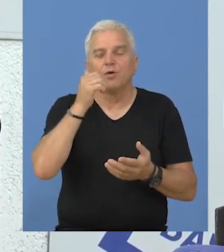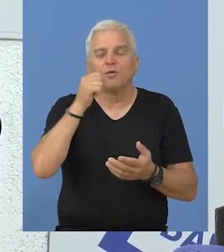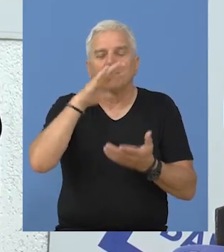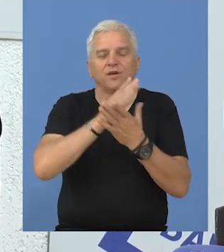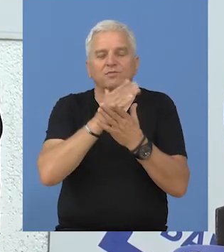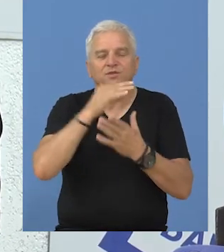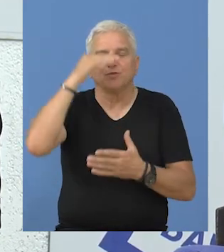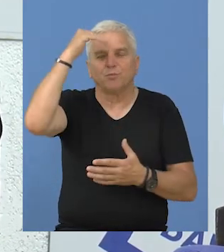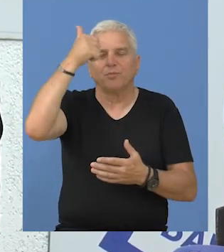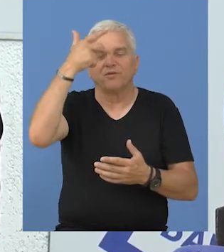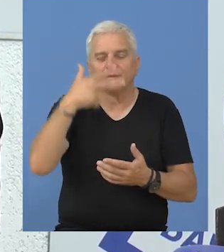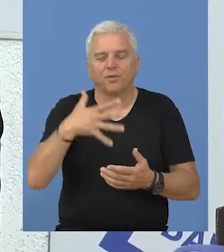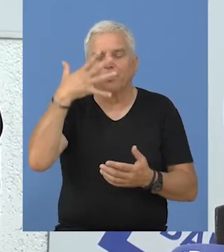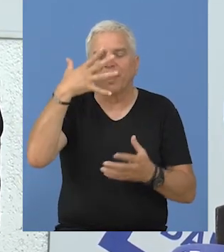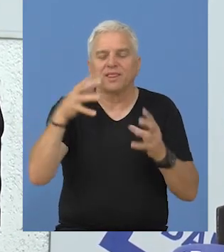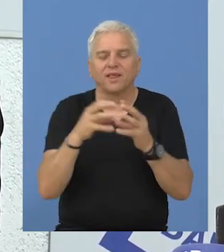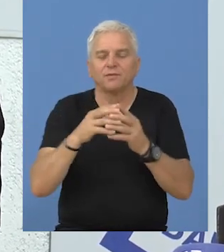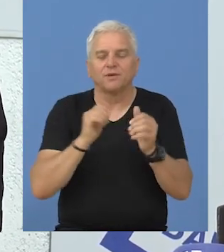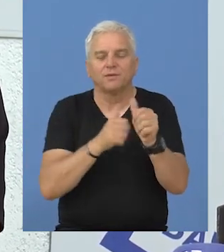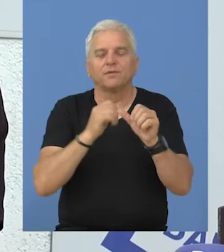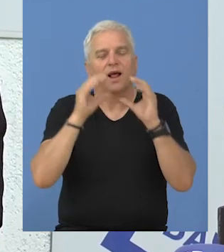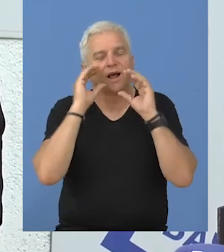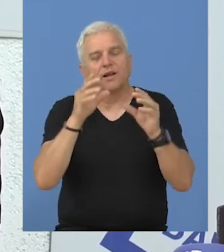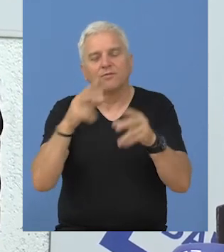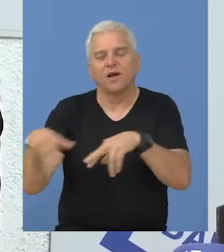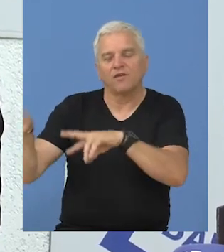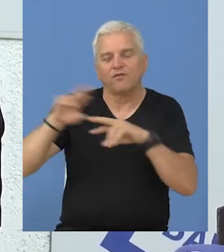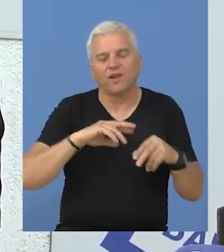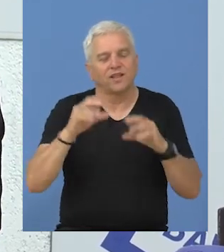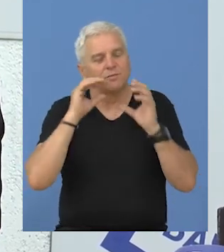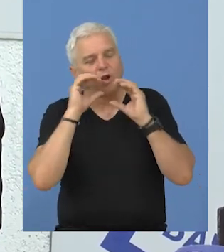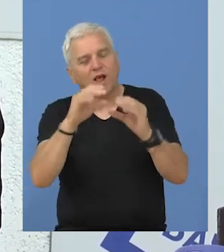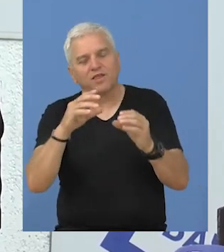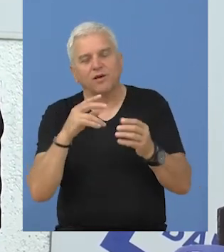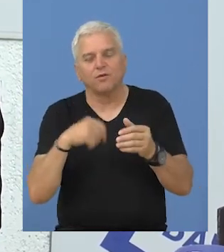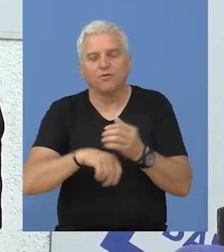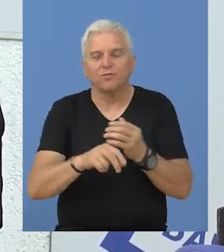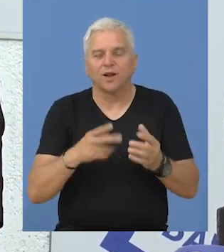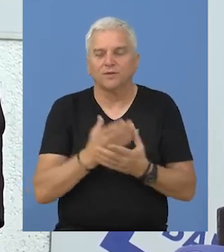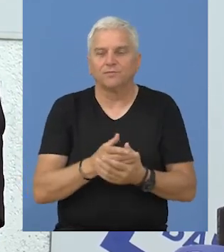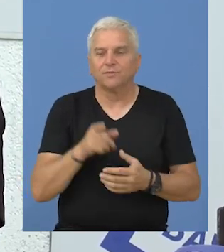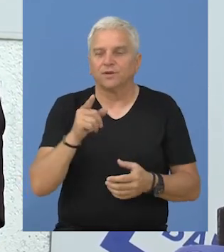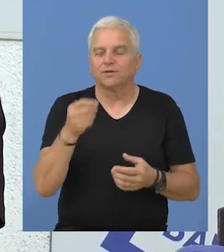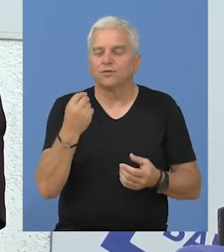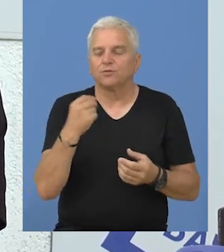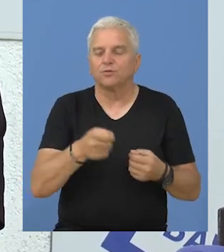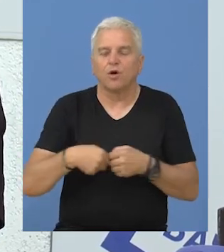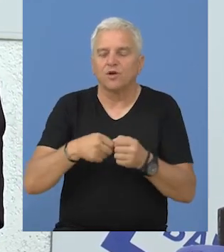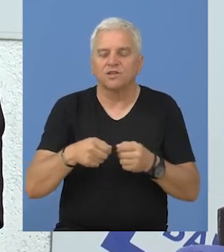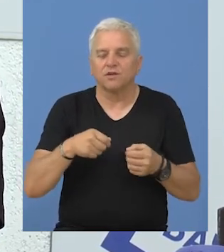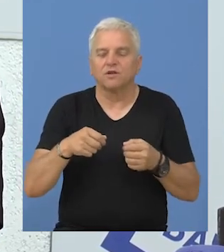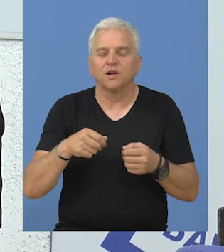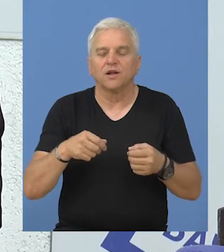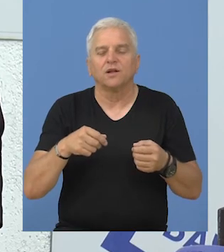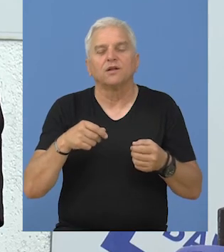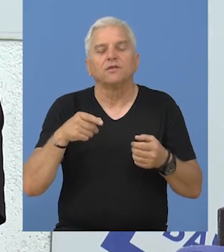tih prvih pet ekipa i da vratimo publiku na tribinu. Ovo je dobro